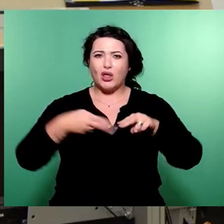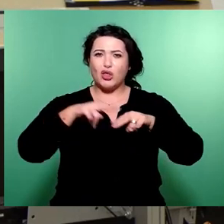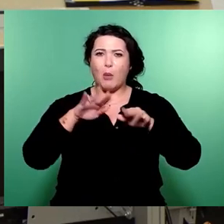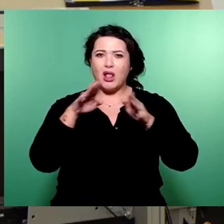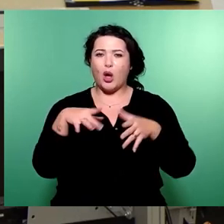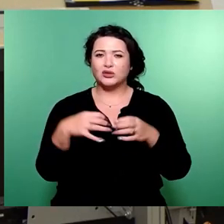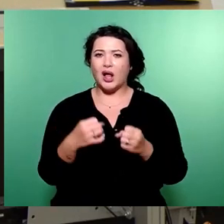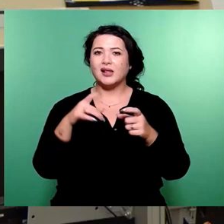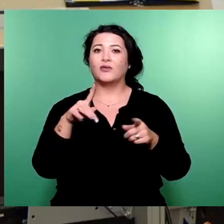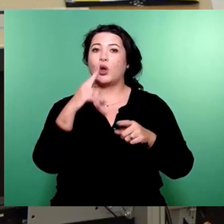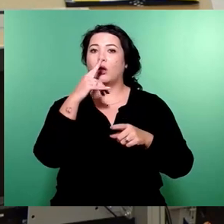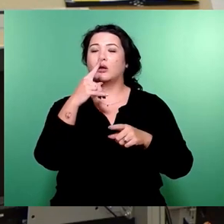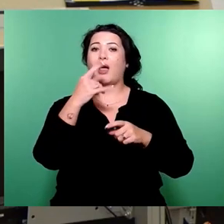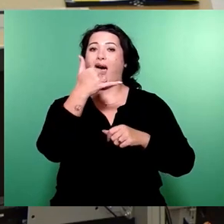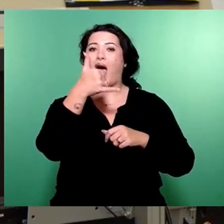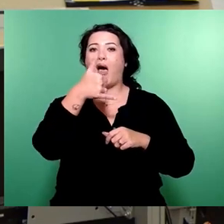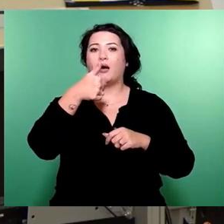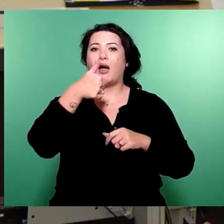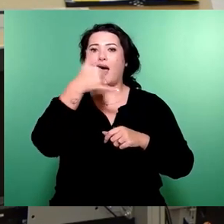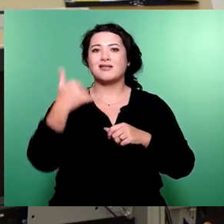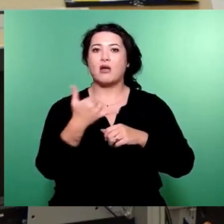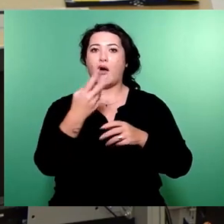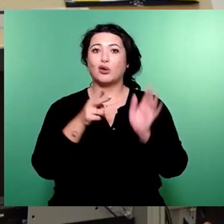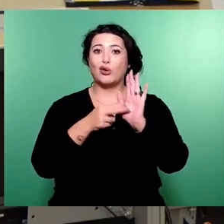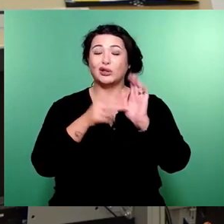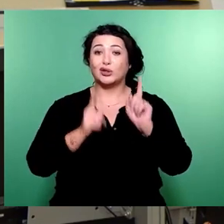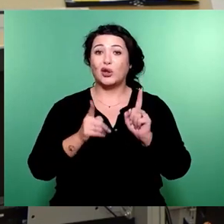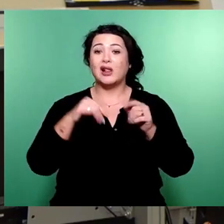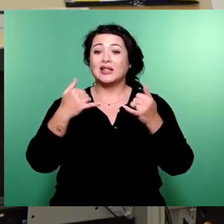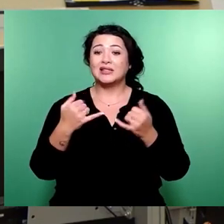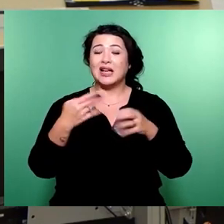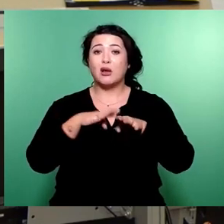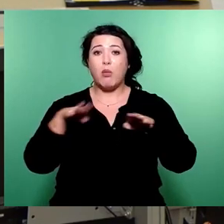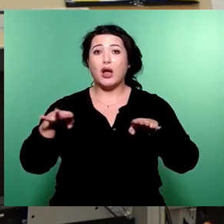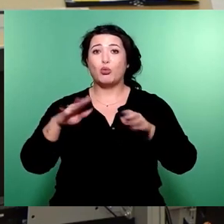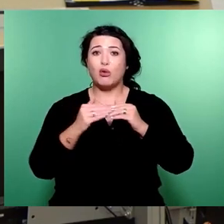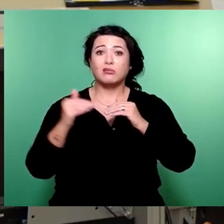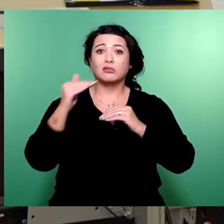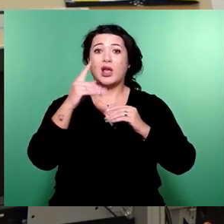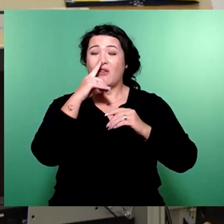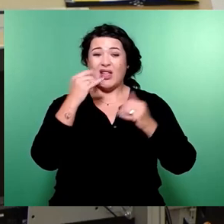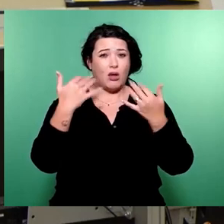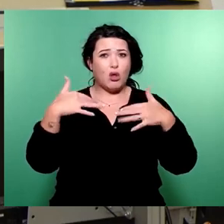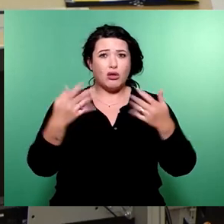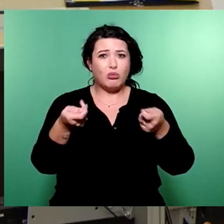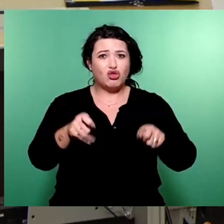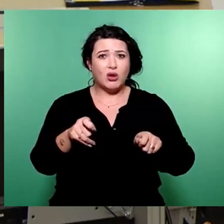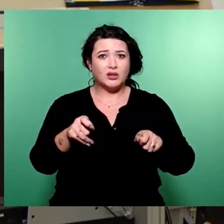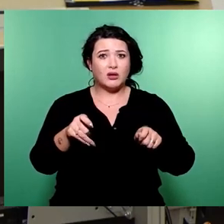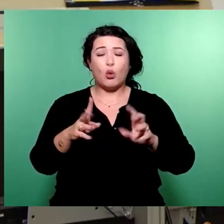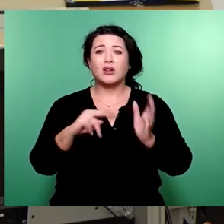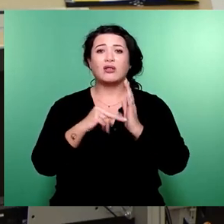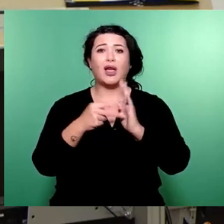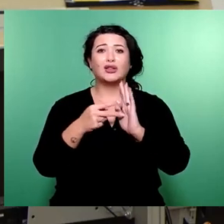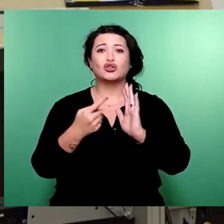einem Jahr gültig sein will, Parkgebühren erhöhen, die jetzt noch überhaupt nicht beschlossen sind, wo es keine technischen Voraussetzungen gibt und auch die